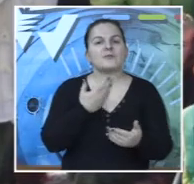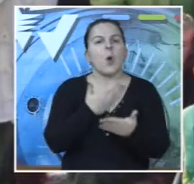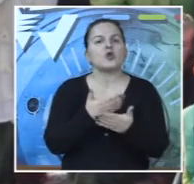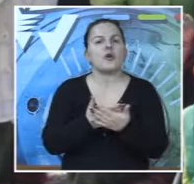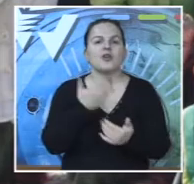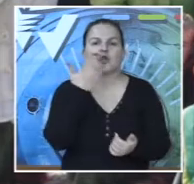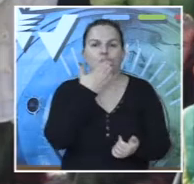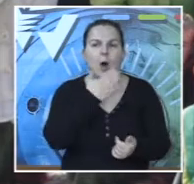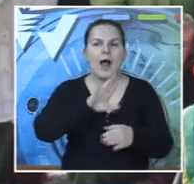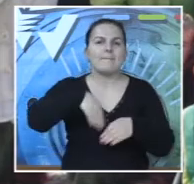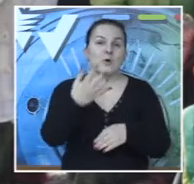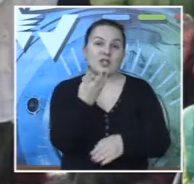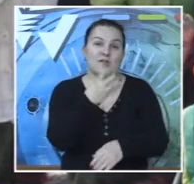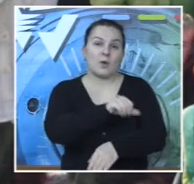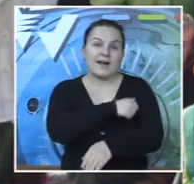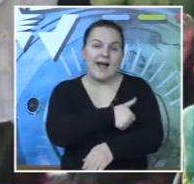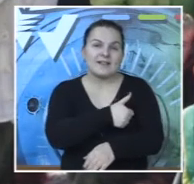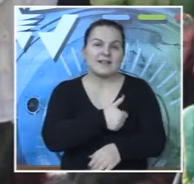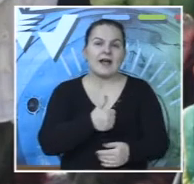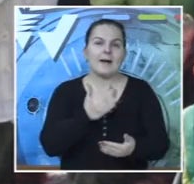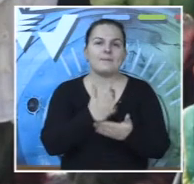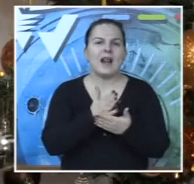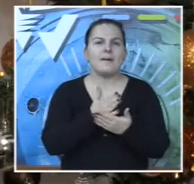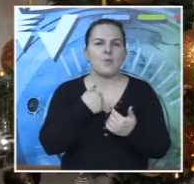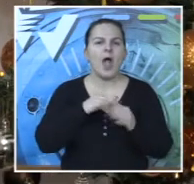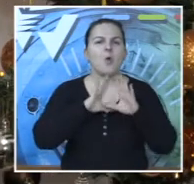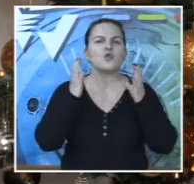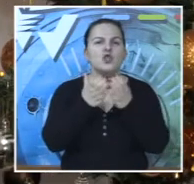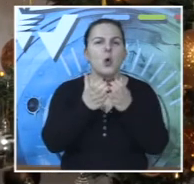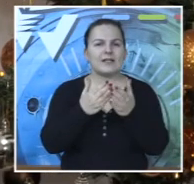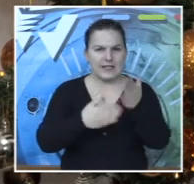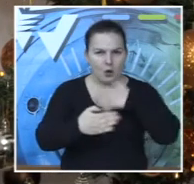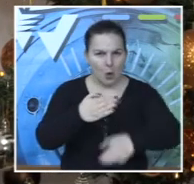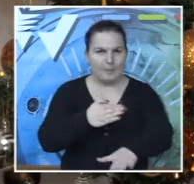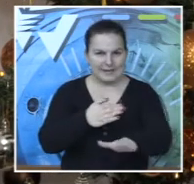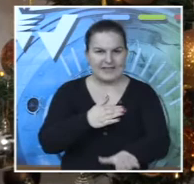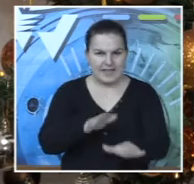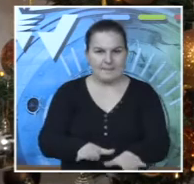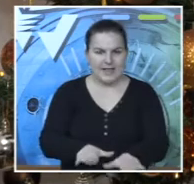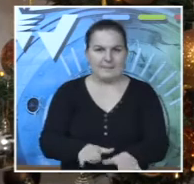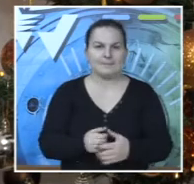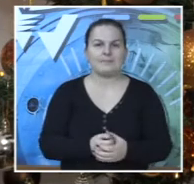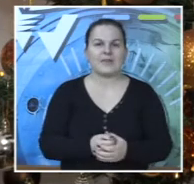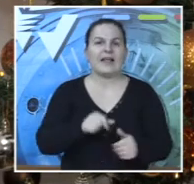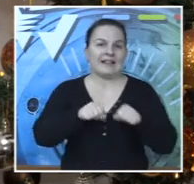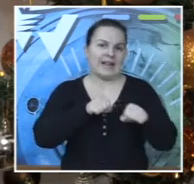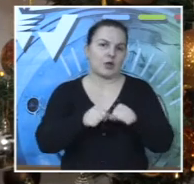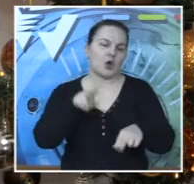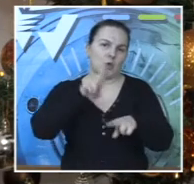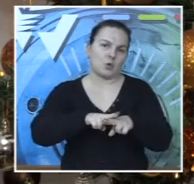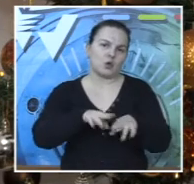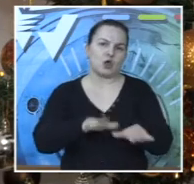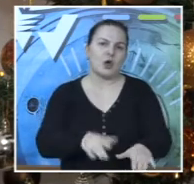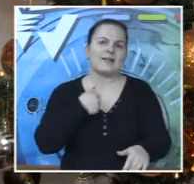moram da kažem da mi je u osnovnoj školi nakon četvrtog razreda spuštena i učijonica u prizemlje, dakle direktor je